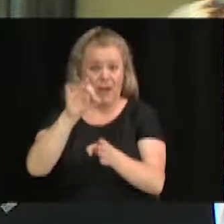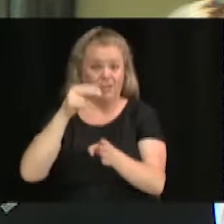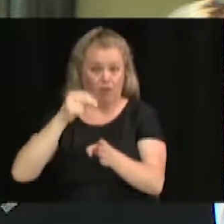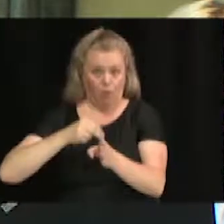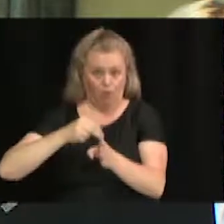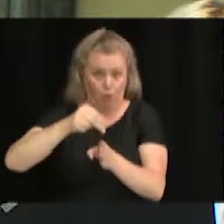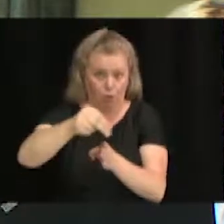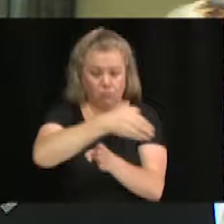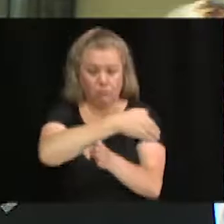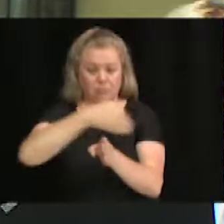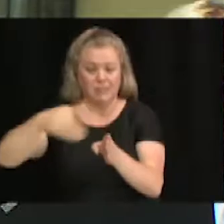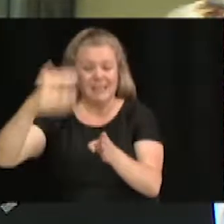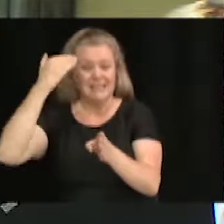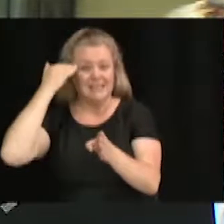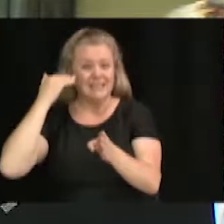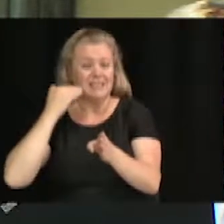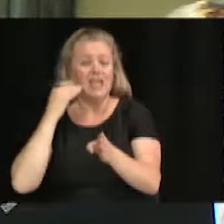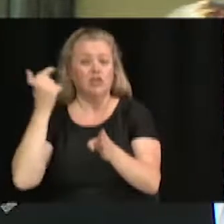direction sud.